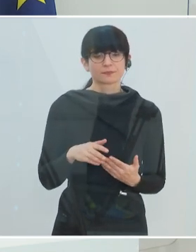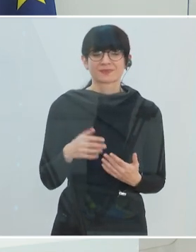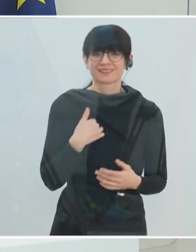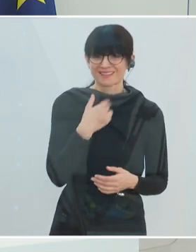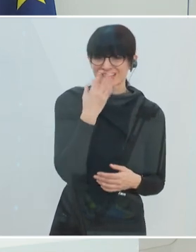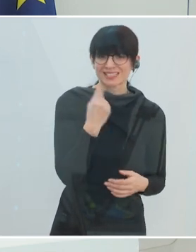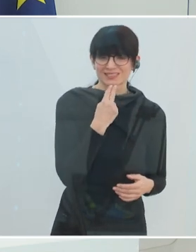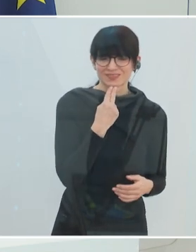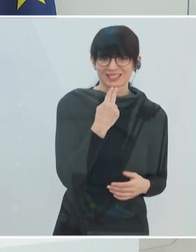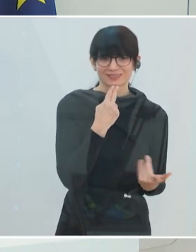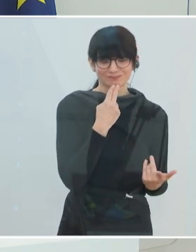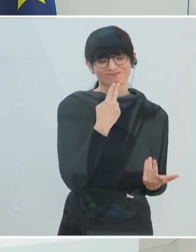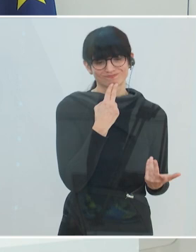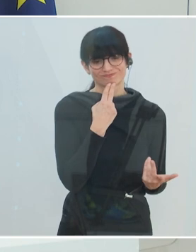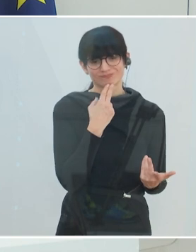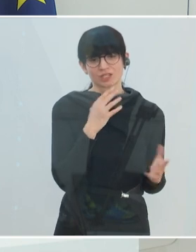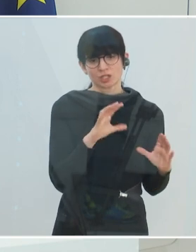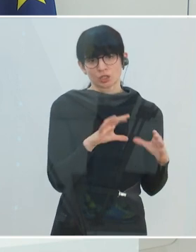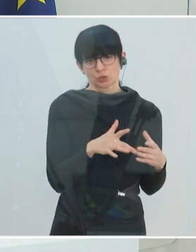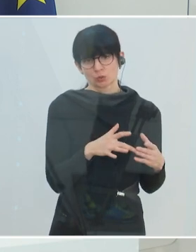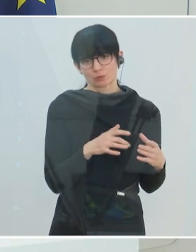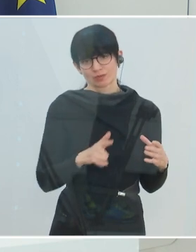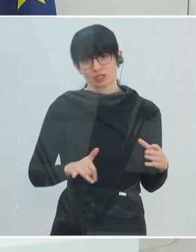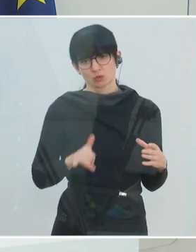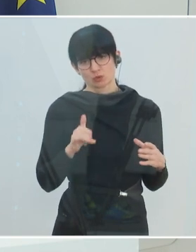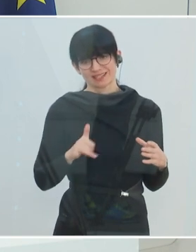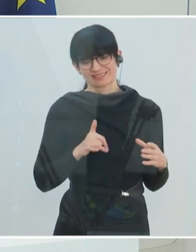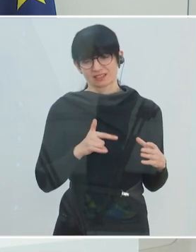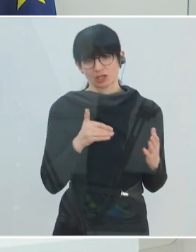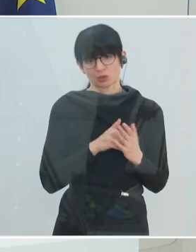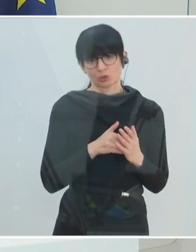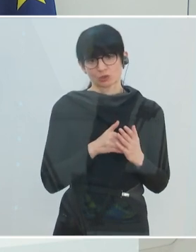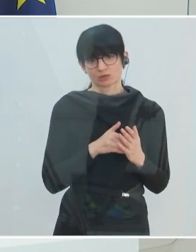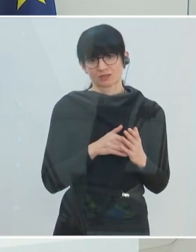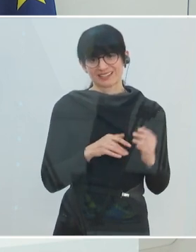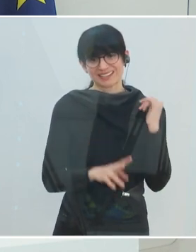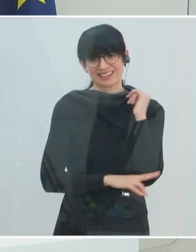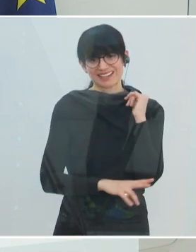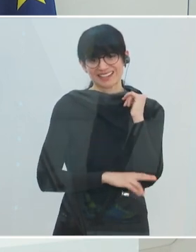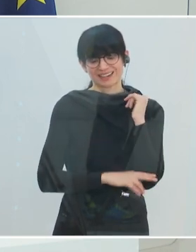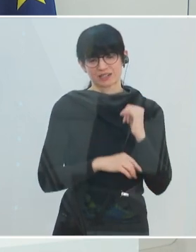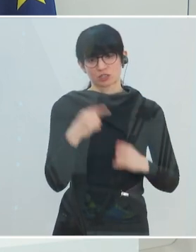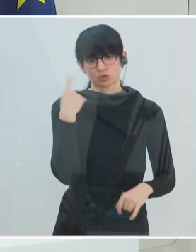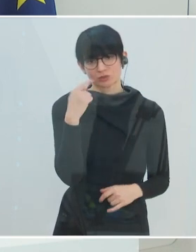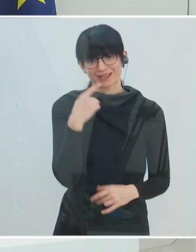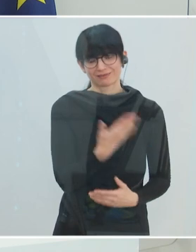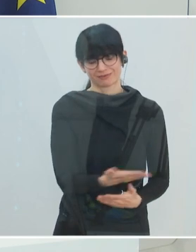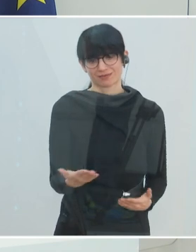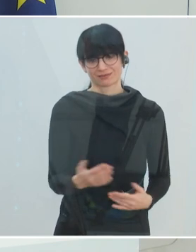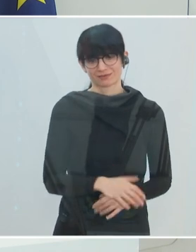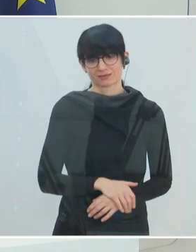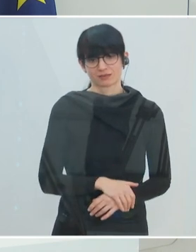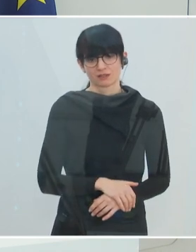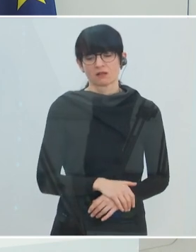vergessen haben etwas bis jetzt, weil sie sich auch noch nicht so zu Wort gemeldet haben, sind Lehrlinge, sind Studierende. Da hat man gemeint, naja,